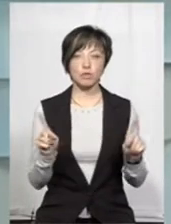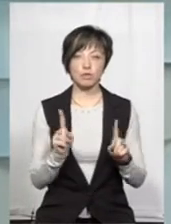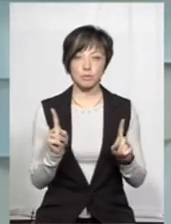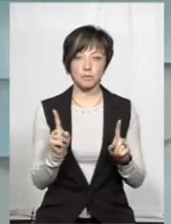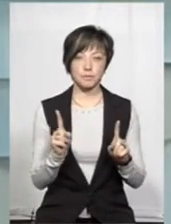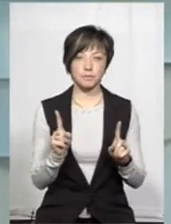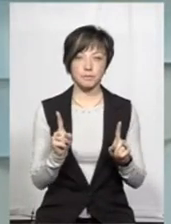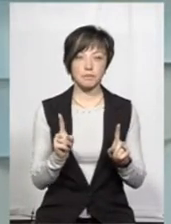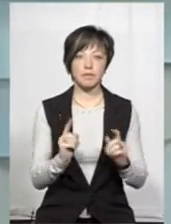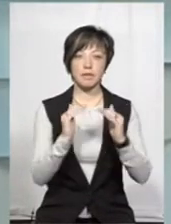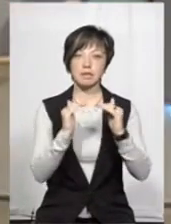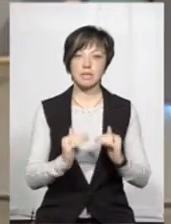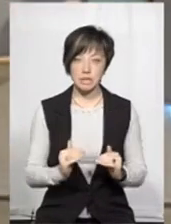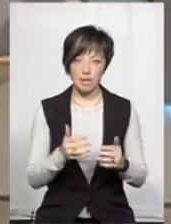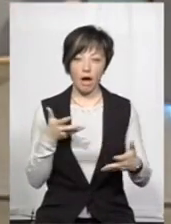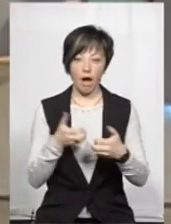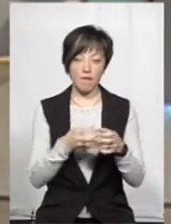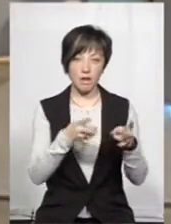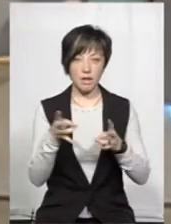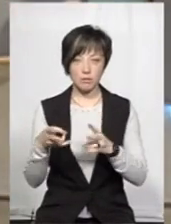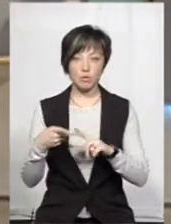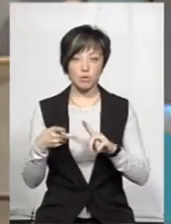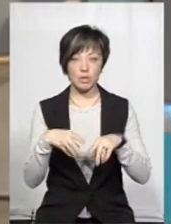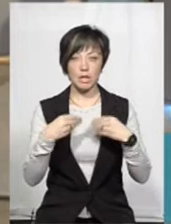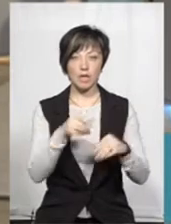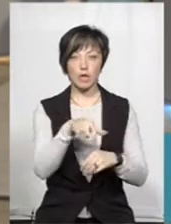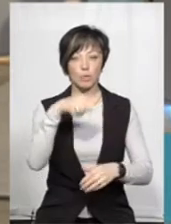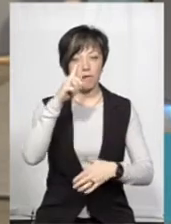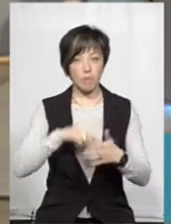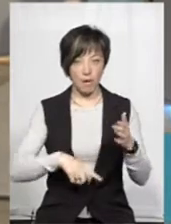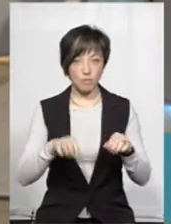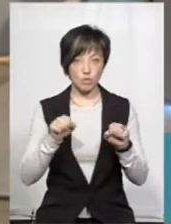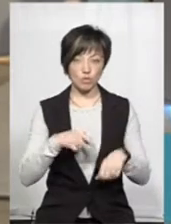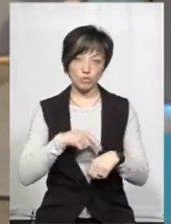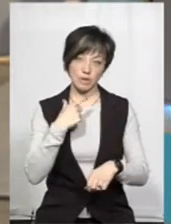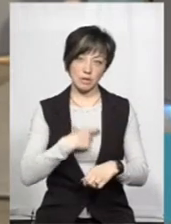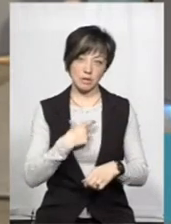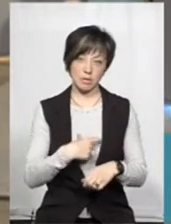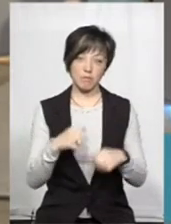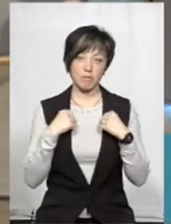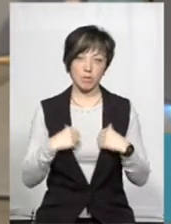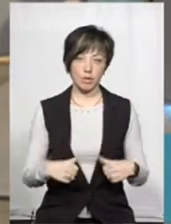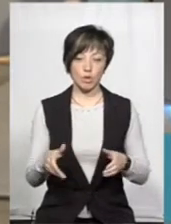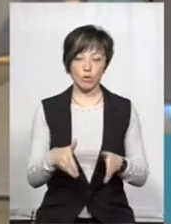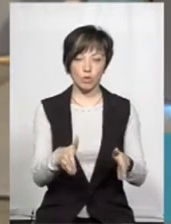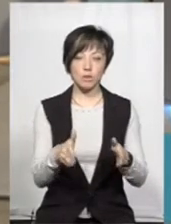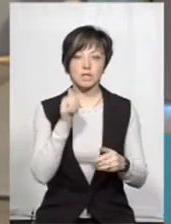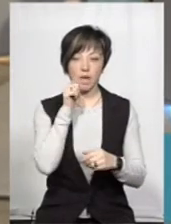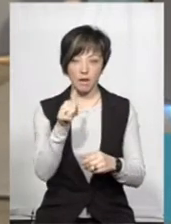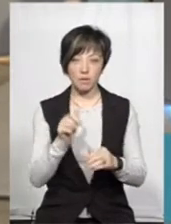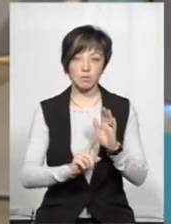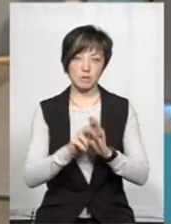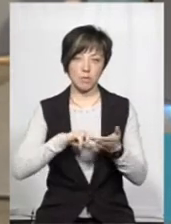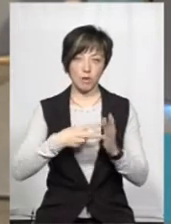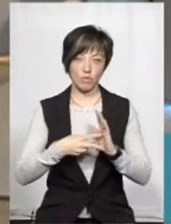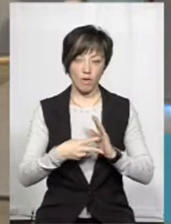якось знизити аварійність, по-друге, щоб дати людям якусь впевненість, що вони можуть почуватися безпечно на дорозі. І ми буквально завтра вже